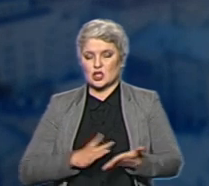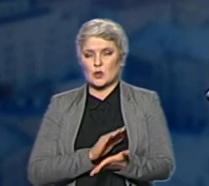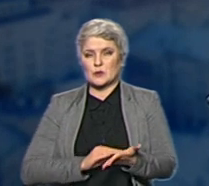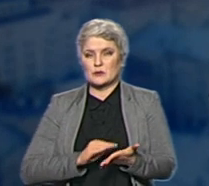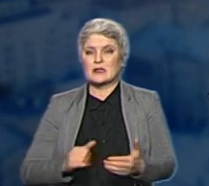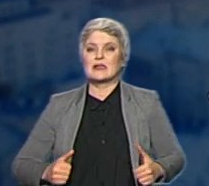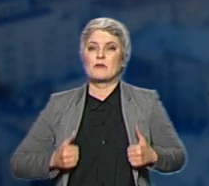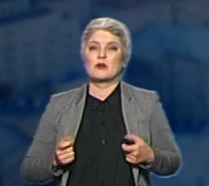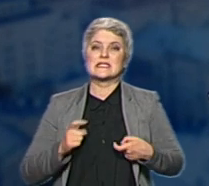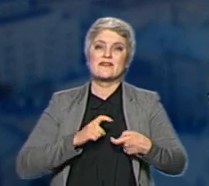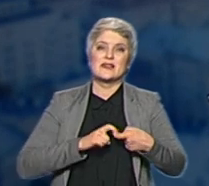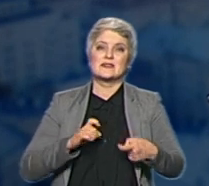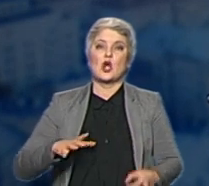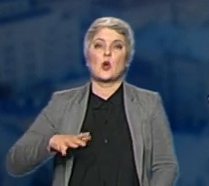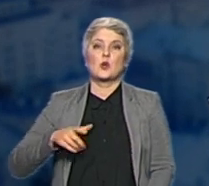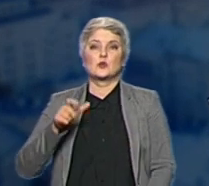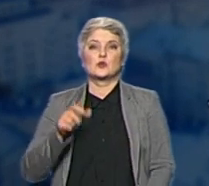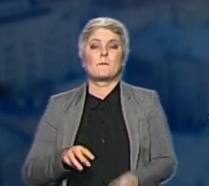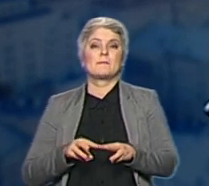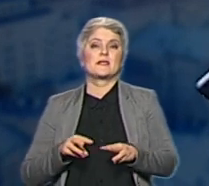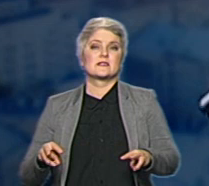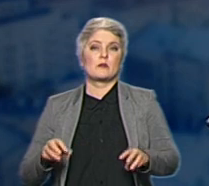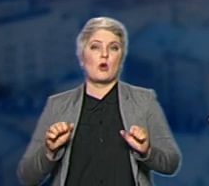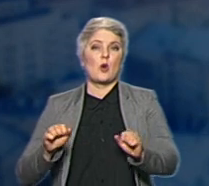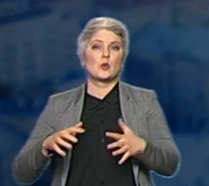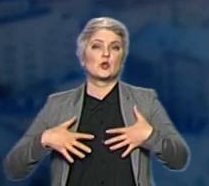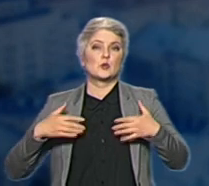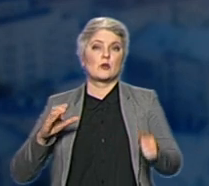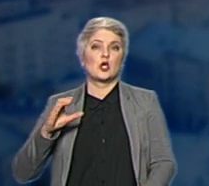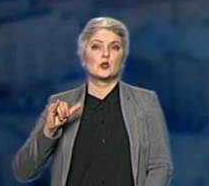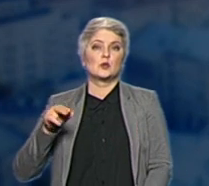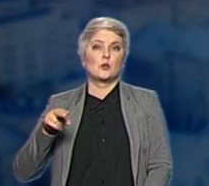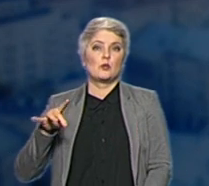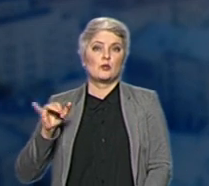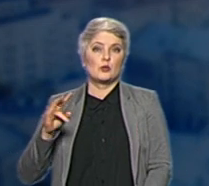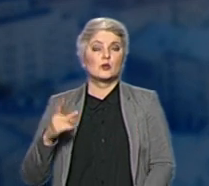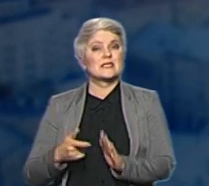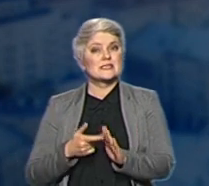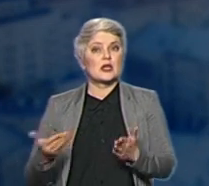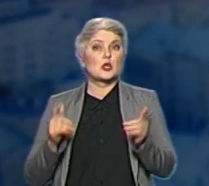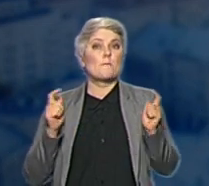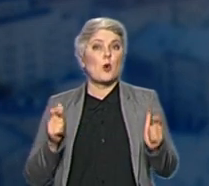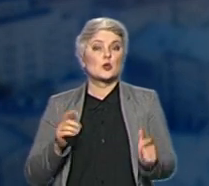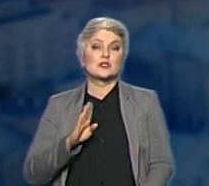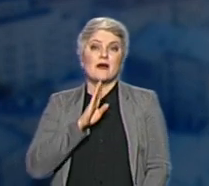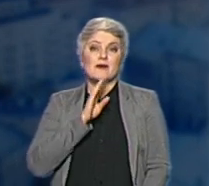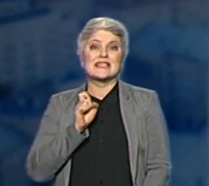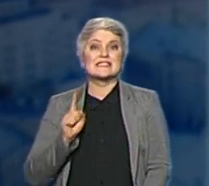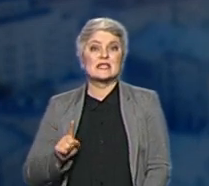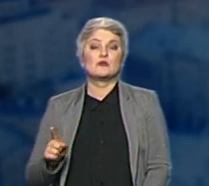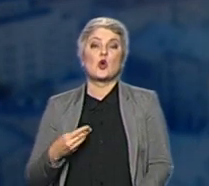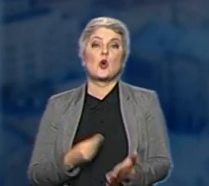намагаються зв'язатися з колишньою міністркою охорони здоров'я Оляною Супрун, щоб дізнатися, чи погоджується вона з тим, що грошей медикам